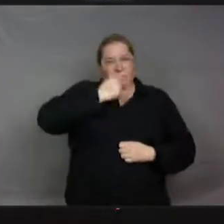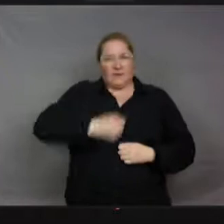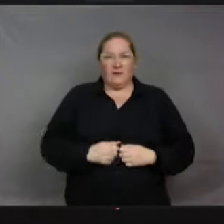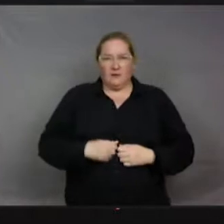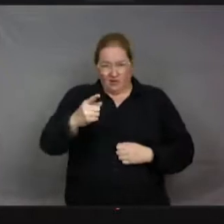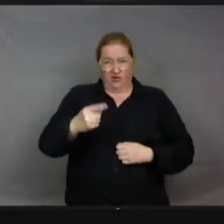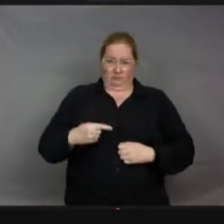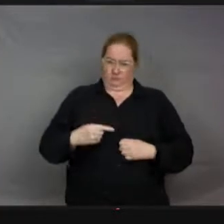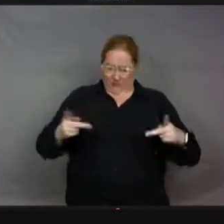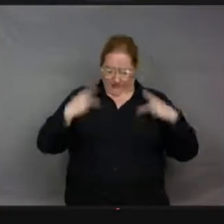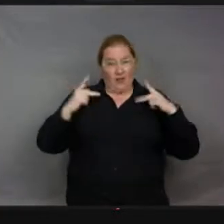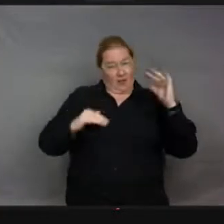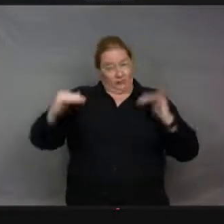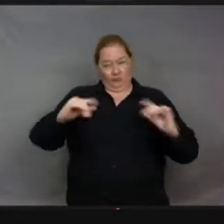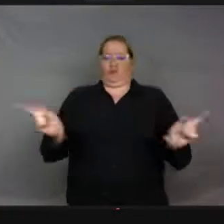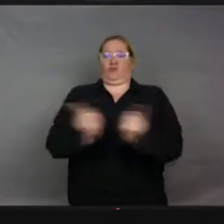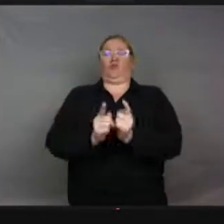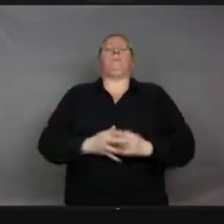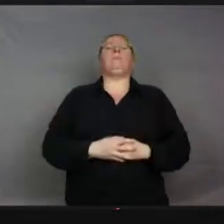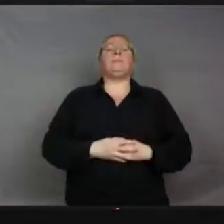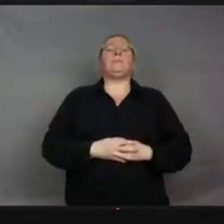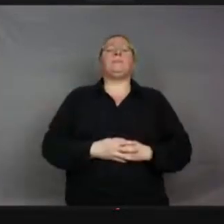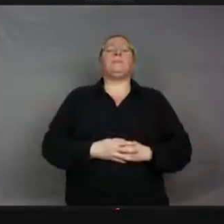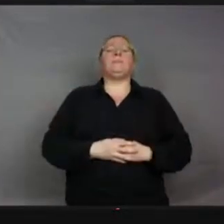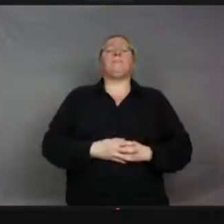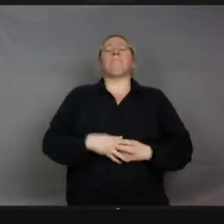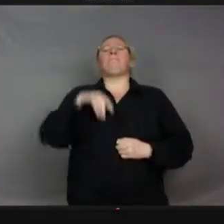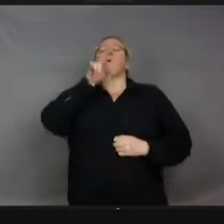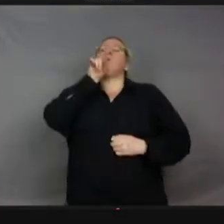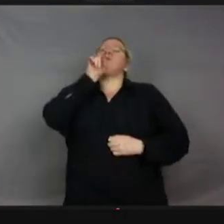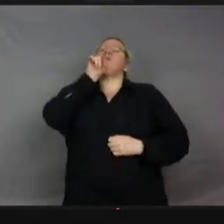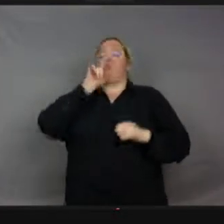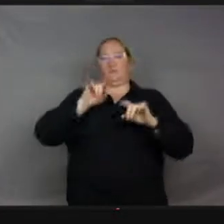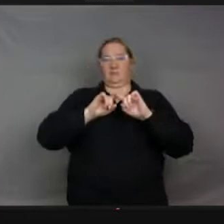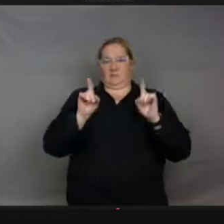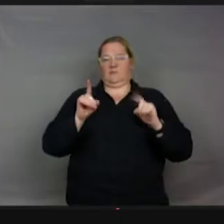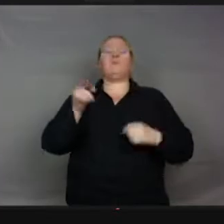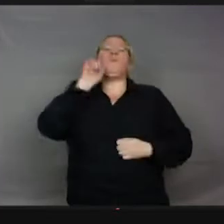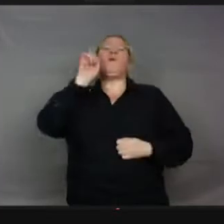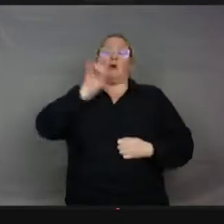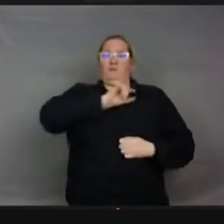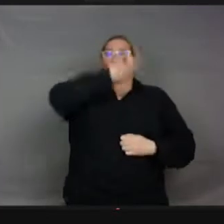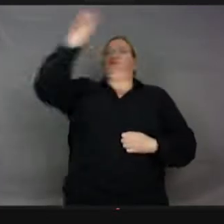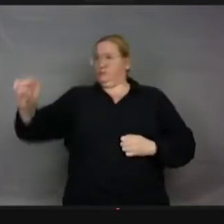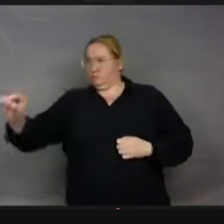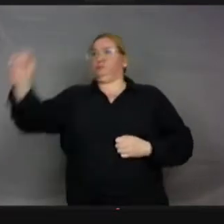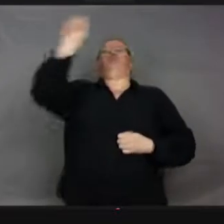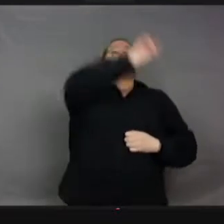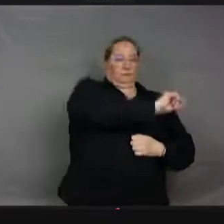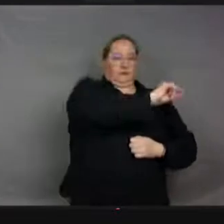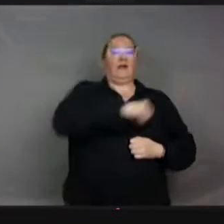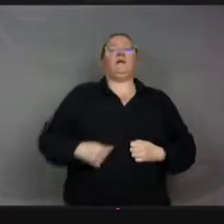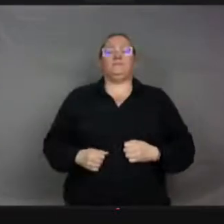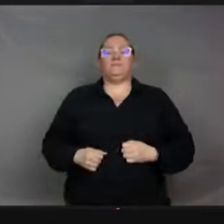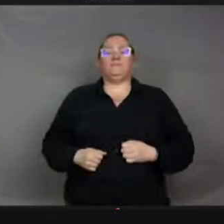c'est différent des migrations d'oiseaux parce que chez les oiseaux, c'est le même individu qui fait aller et les retours. Alors que chez les insectes, c'est les